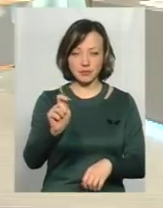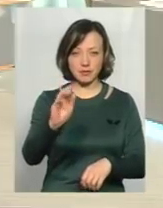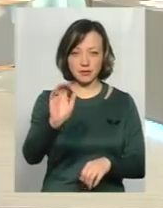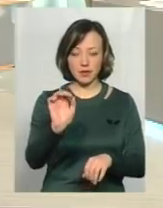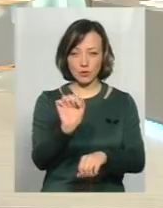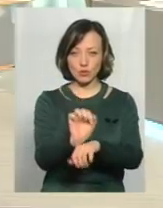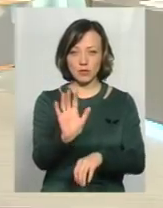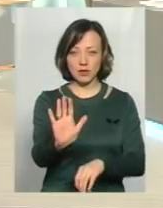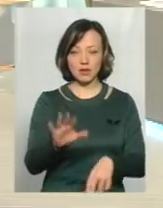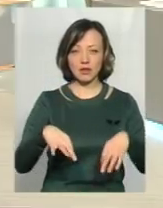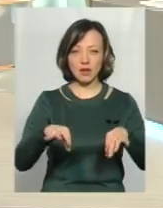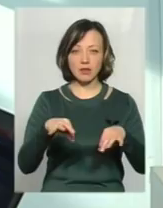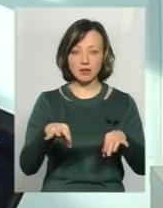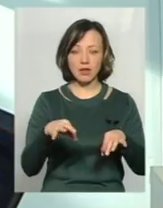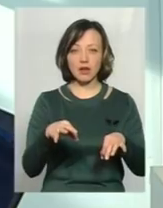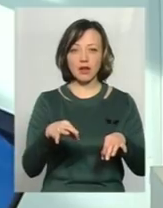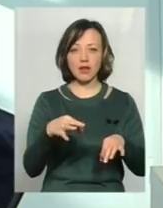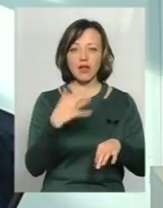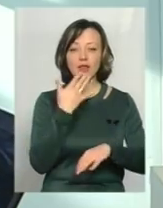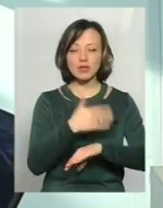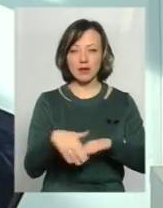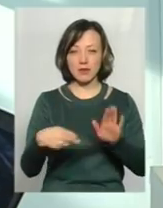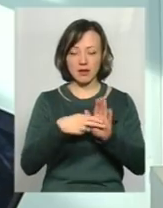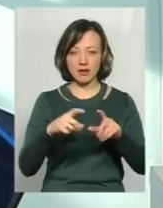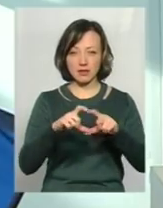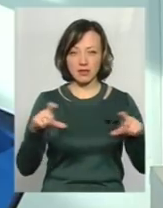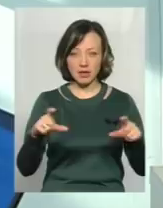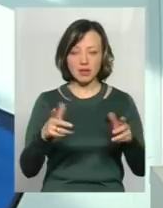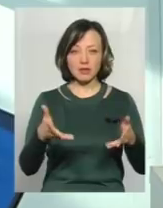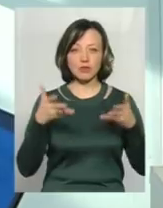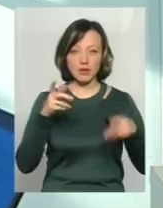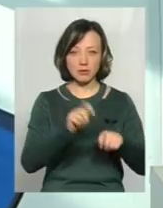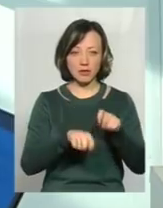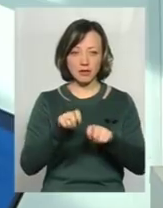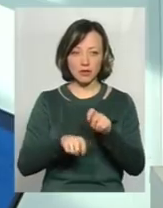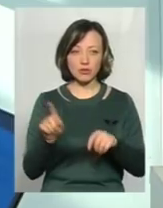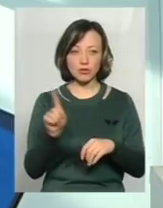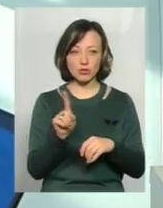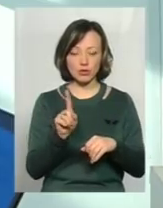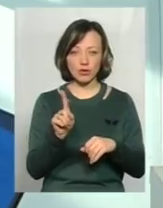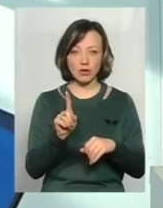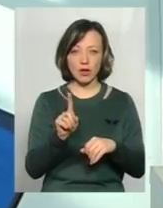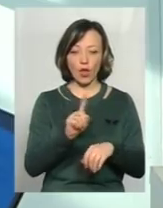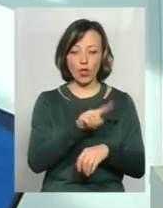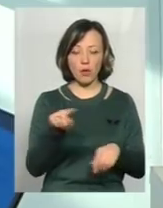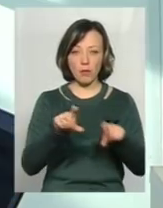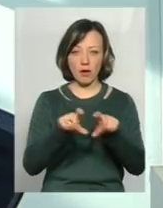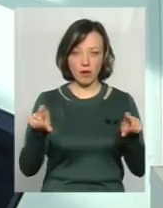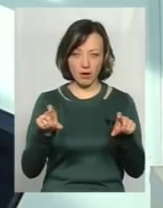на іноземній реєстрації. Під час перевірки з'ясувалося, що номера